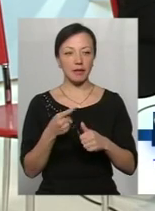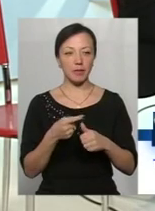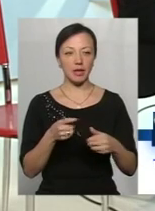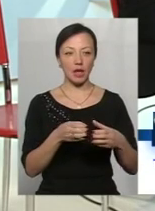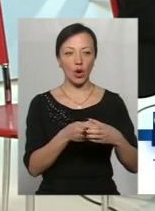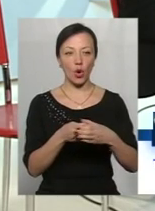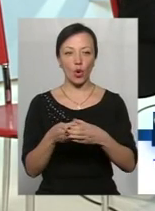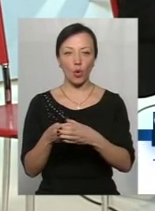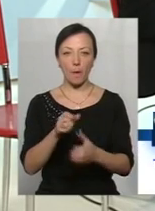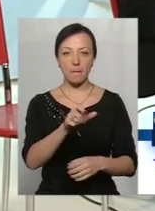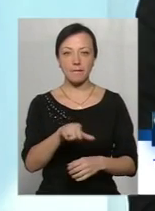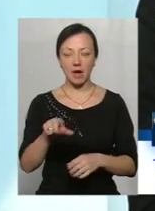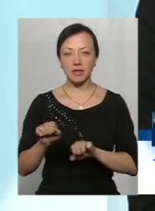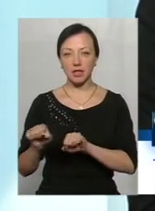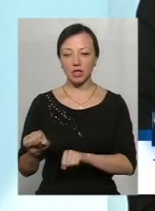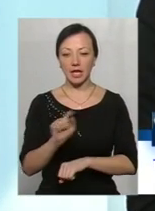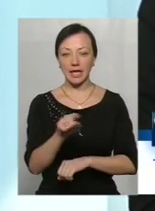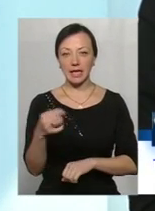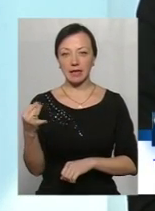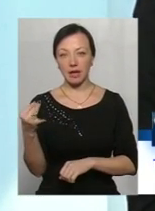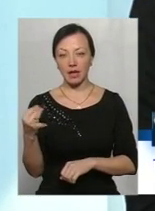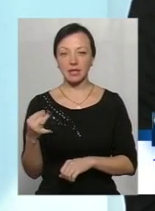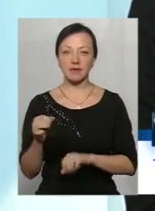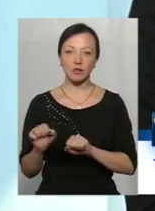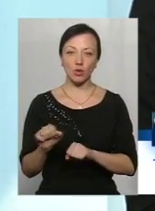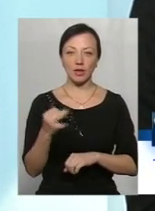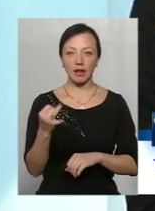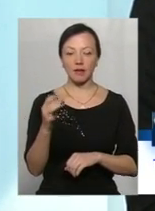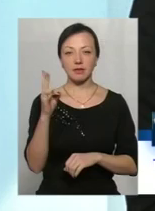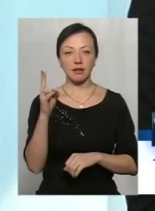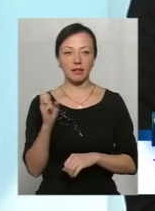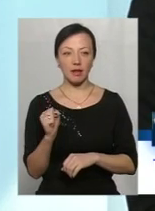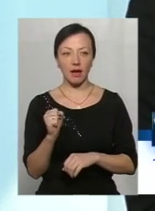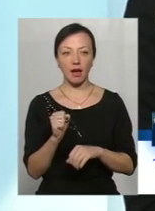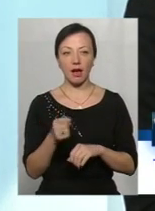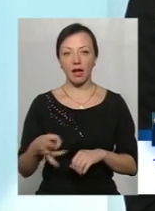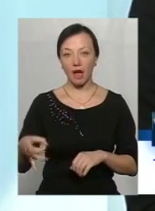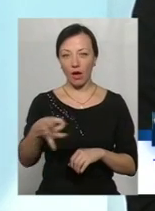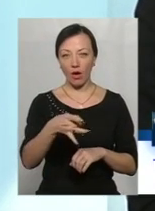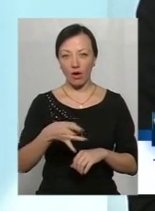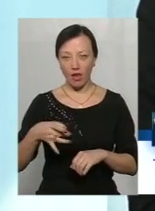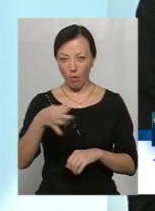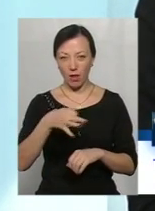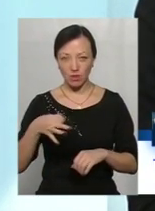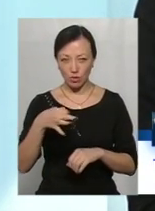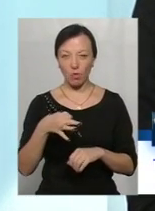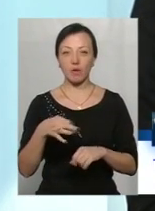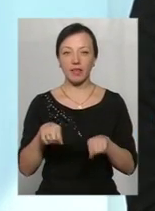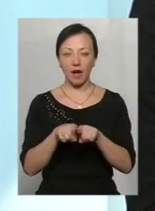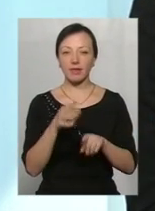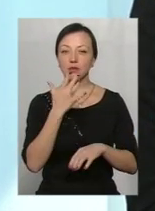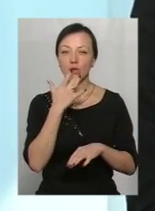захищати їхні інтереси, відстоювати їхні інтереси як на регіональному рівні, так і на рівні